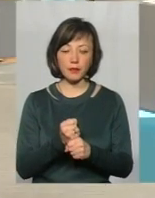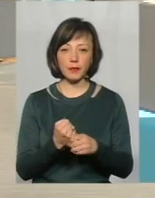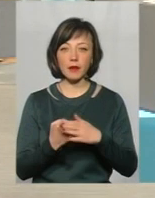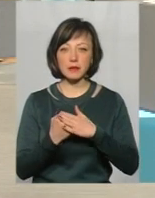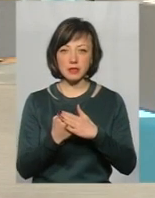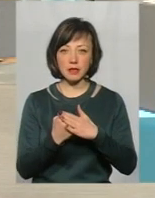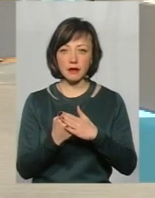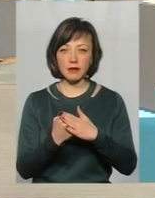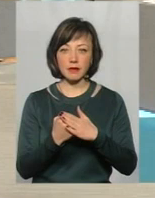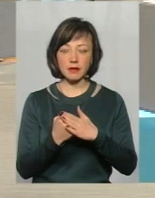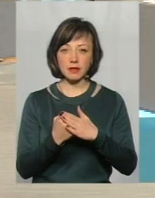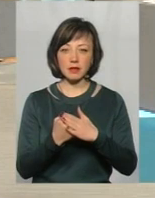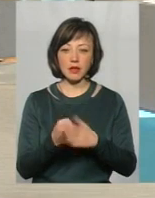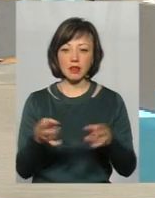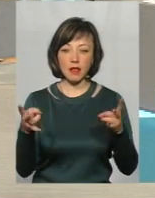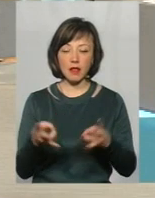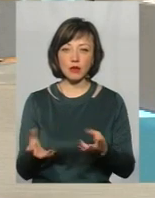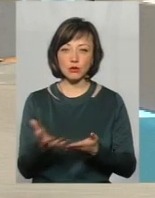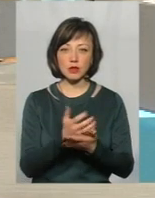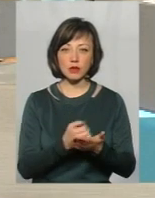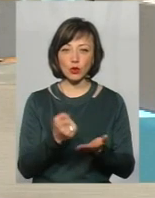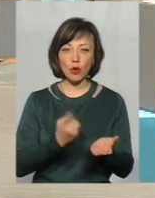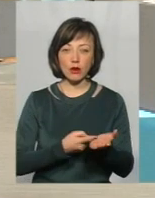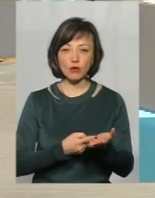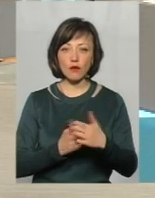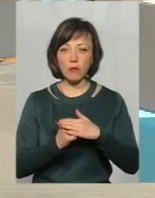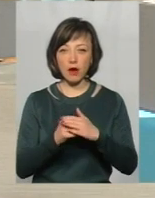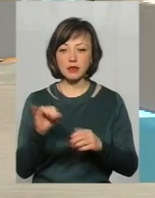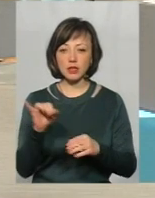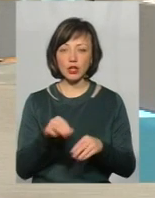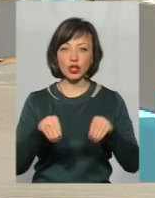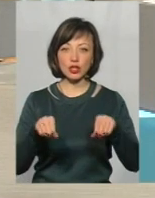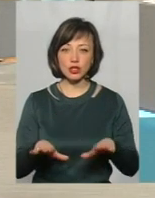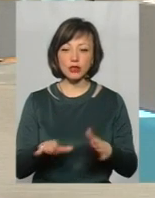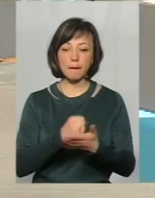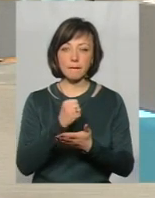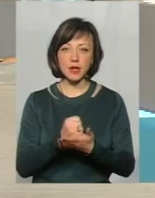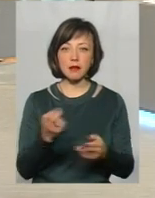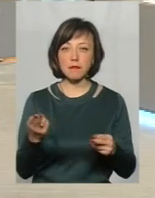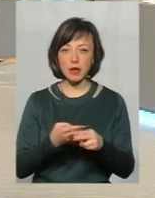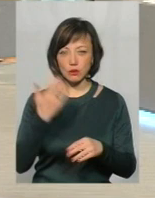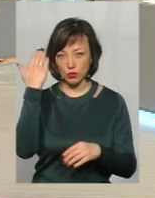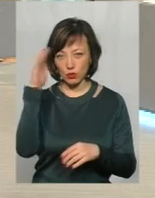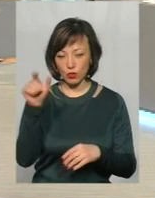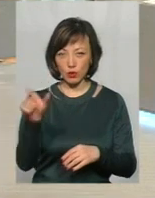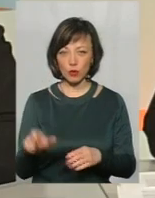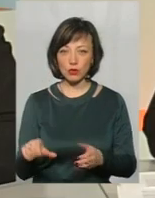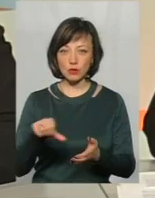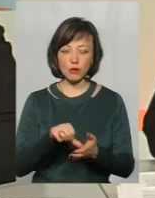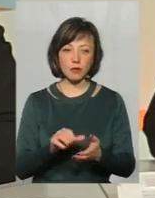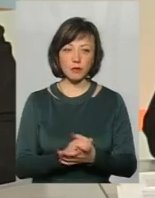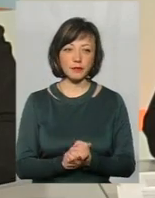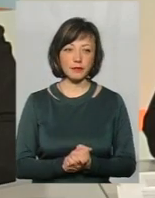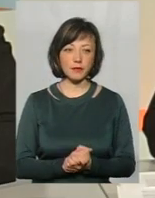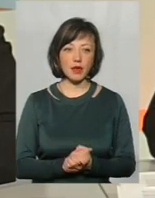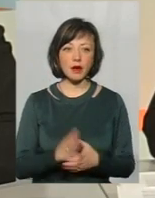підставі належно зібраної доказової бази, а також, що рішення буде прийнято безсторонньою особою, тобто, аби прибрати